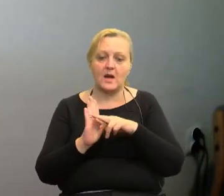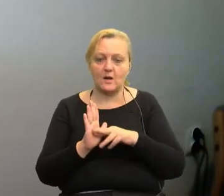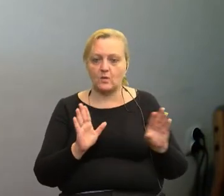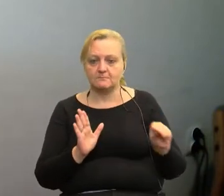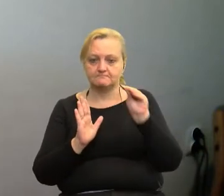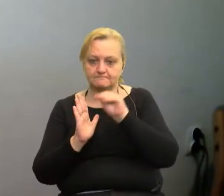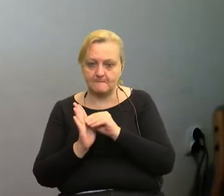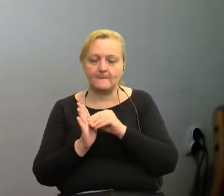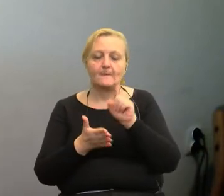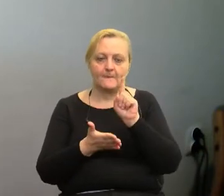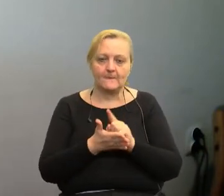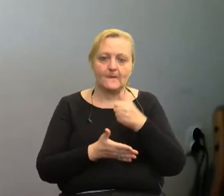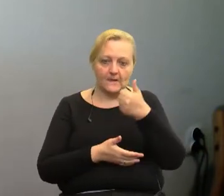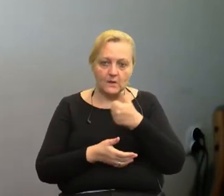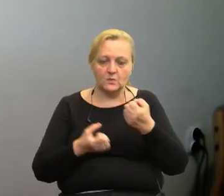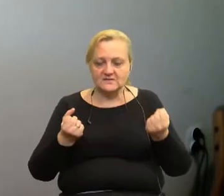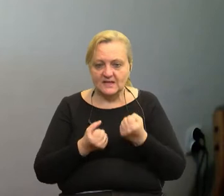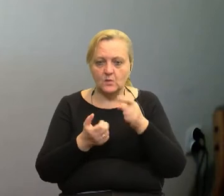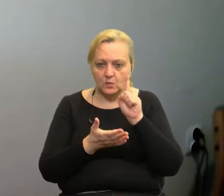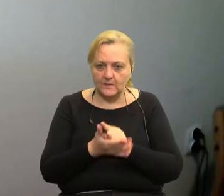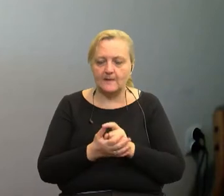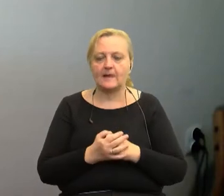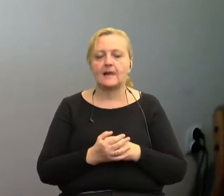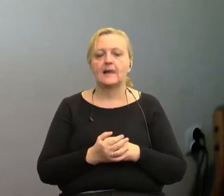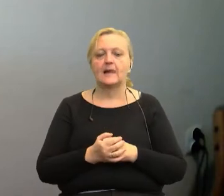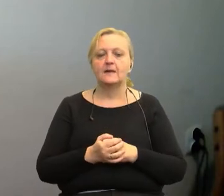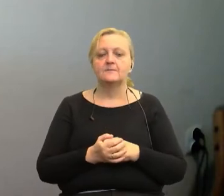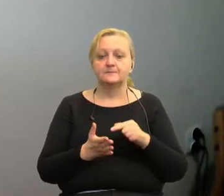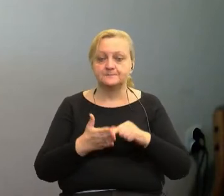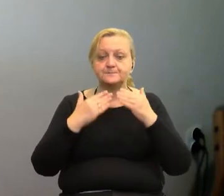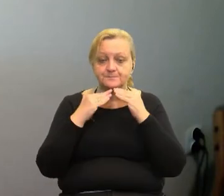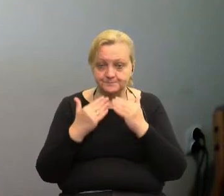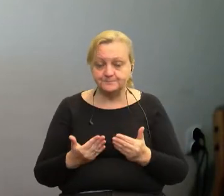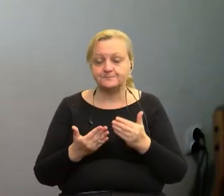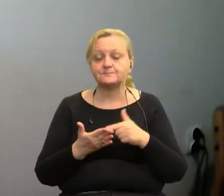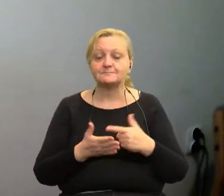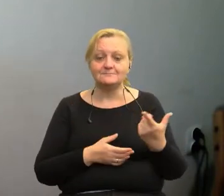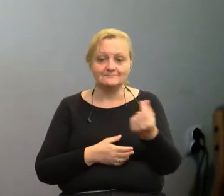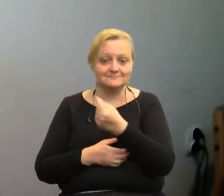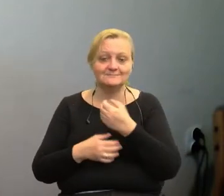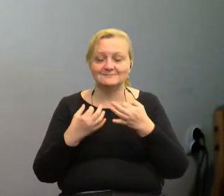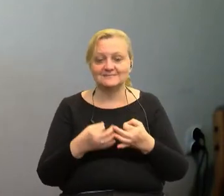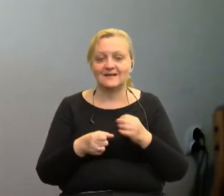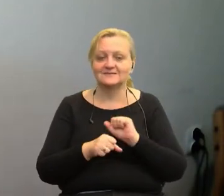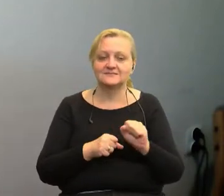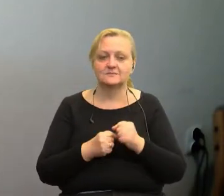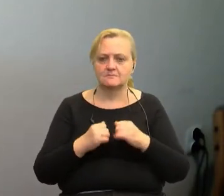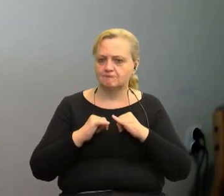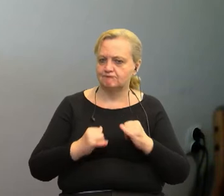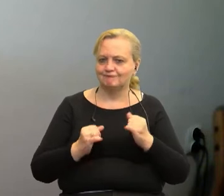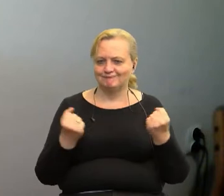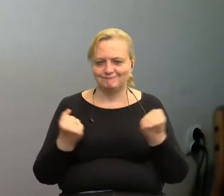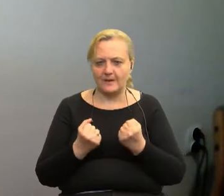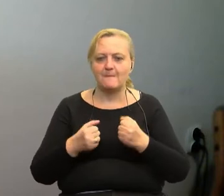Udało nam się to po roku starań i dzięki temu nasze partnerstwo teraz jest na tyle silne, że